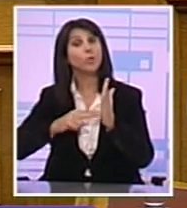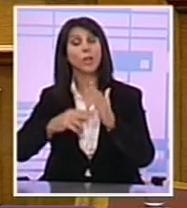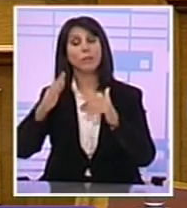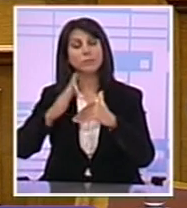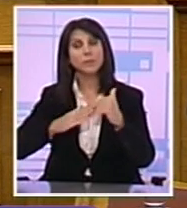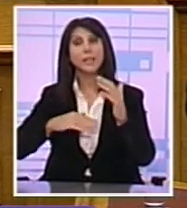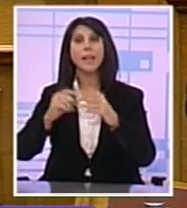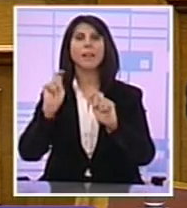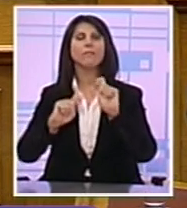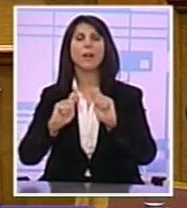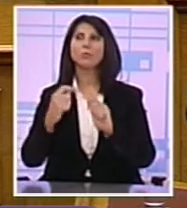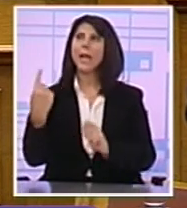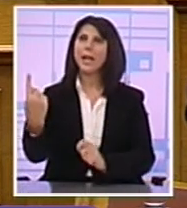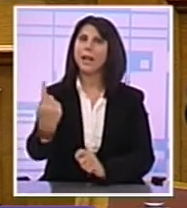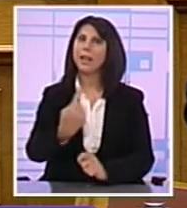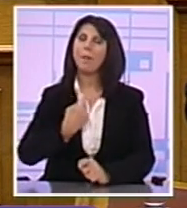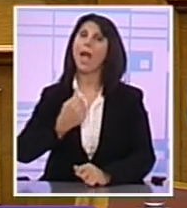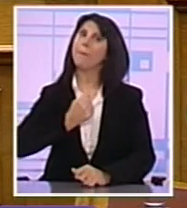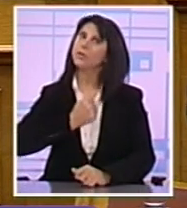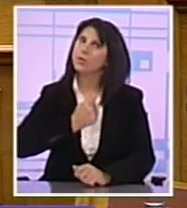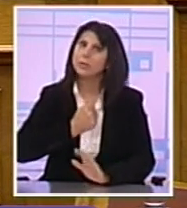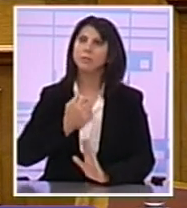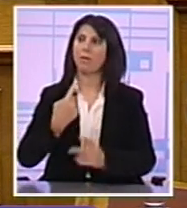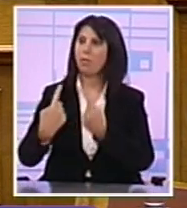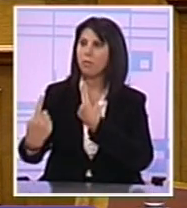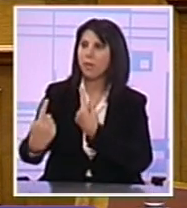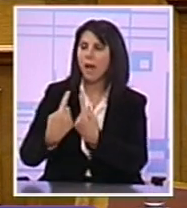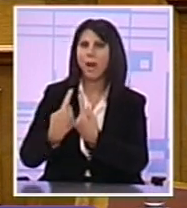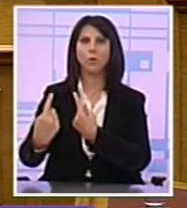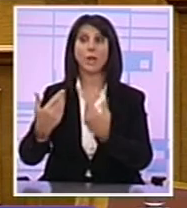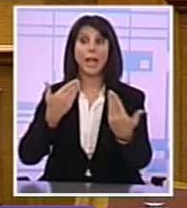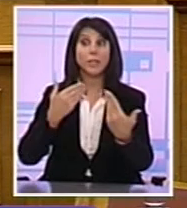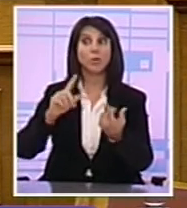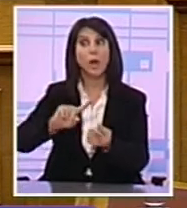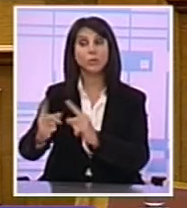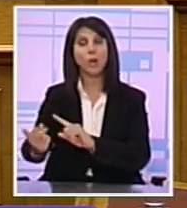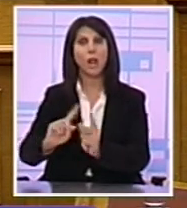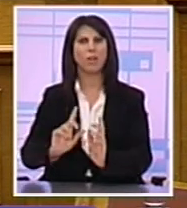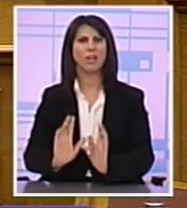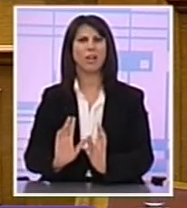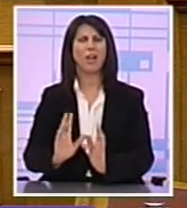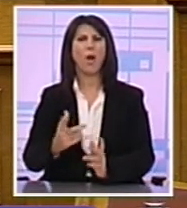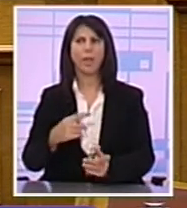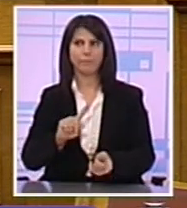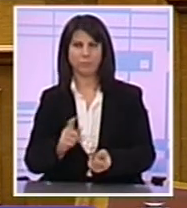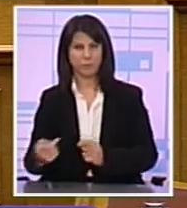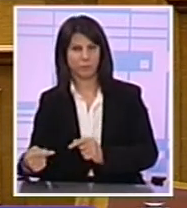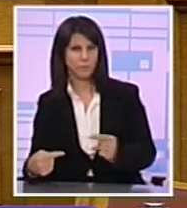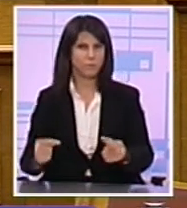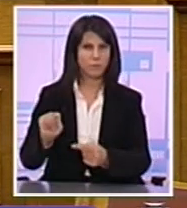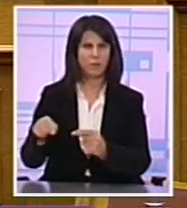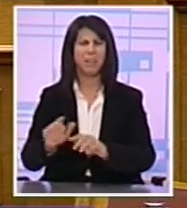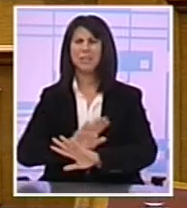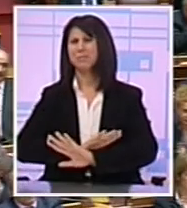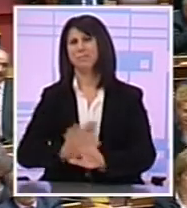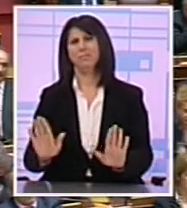κλίμα εμπιστοσύνης Διαλόγου και κατανόησης μεταξύ μας Να φύγουμε από τακτικισμούς Και